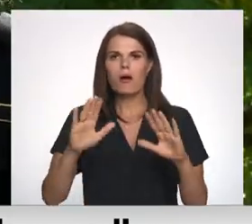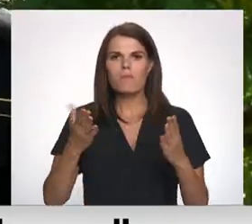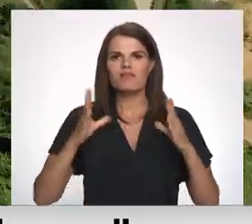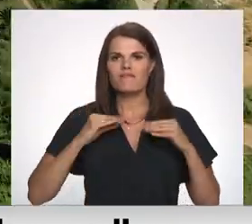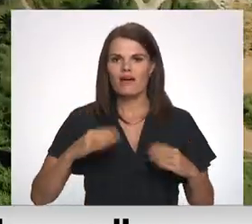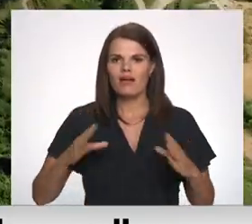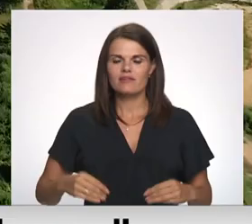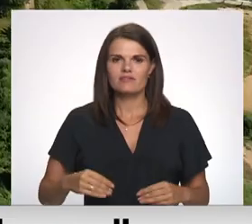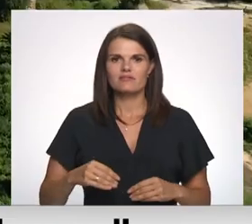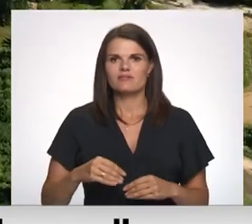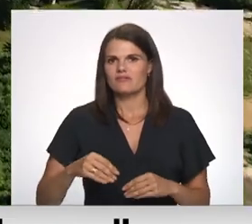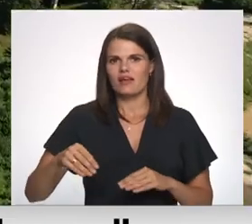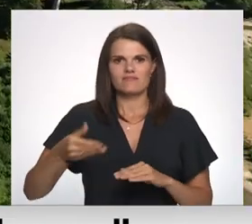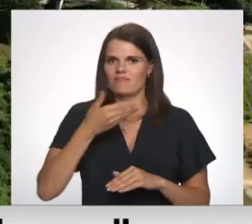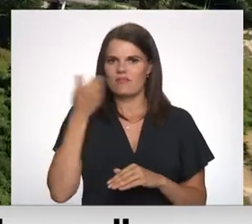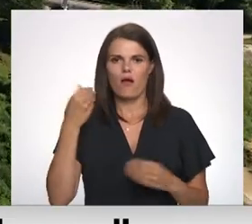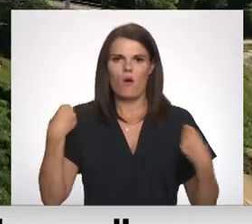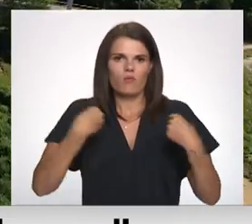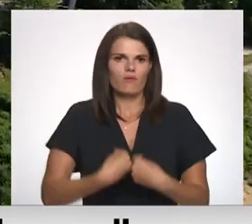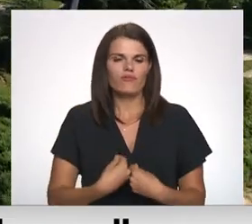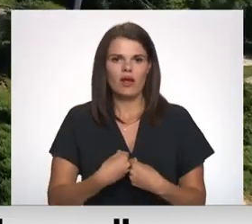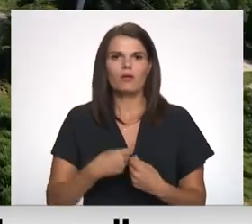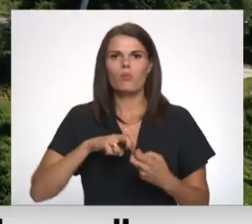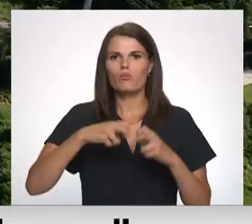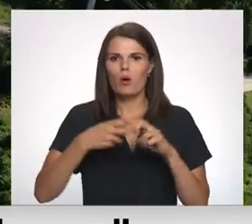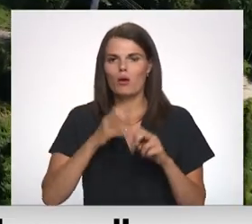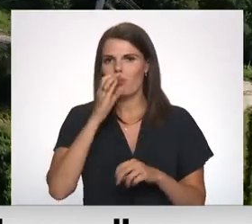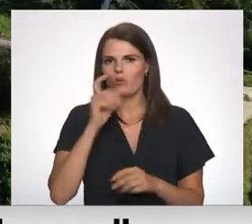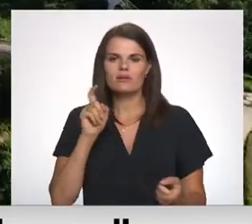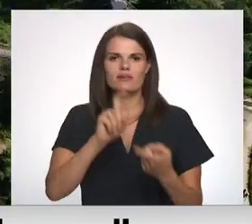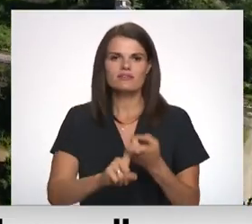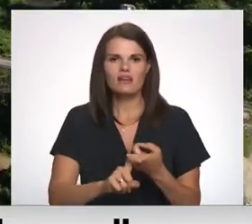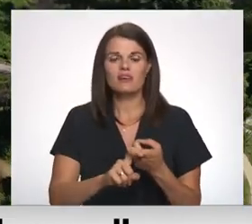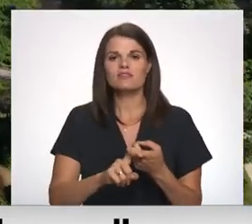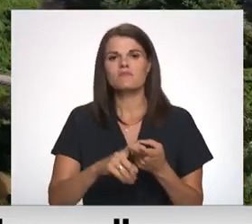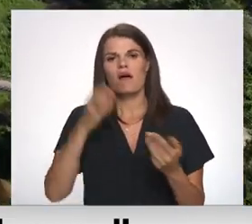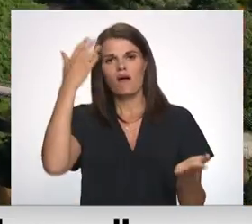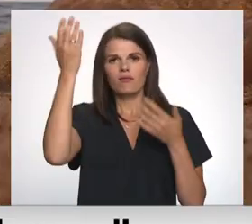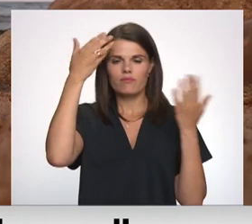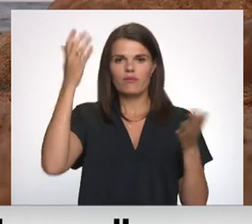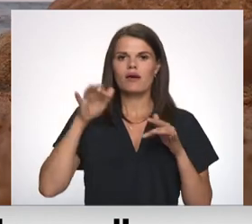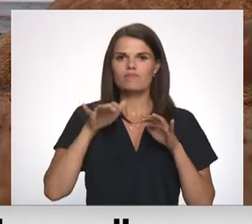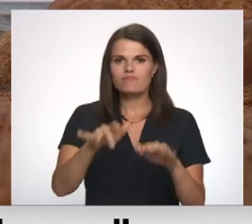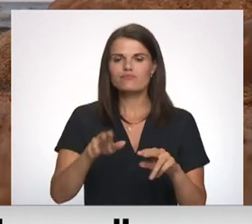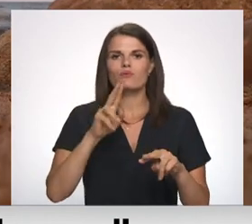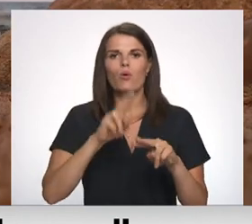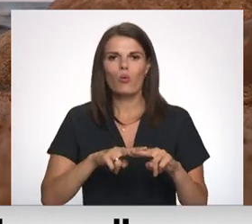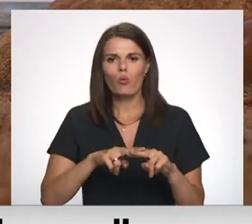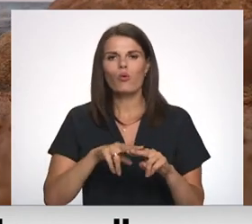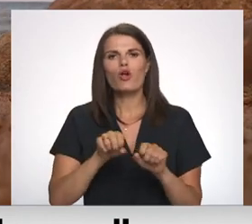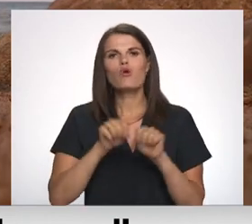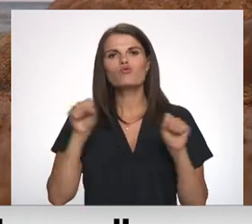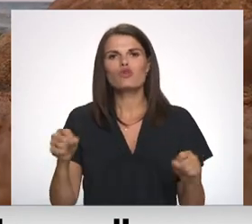vēsts piemēram ir paliktas dzimdibana. Nelaimas ūdens tilpēs bieži ir saistītas ar bezrūpīgu rīcību un visvienkāršāko